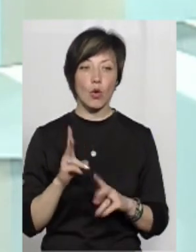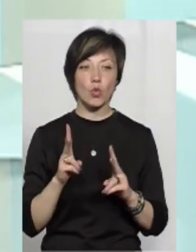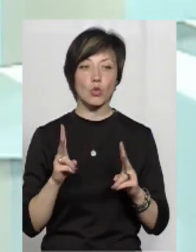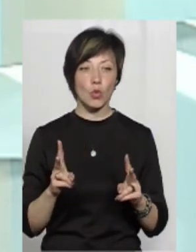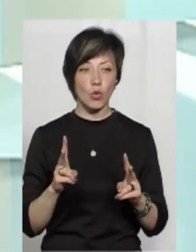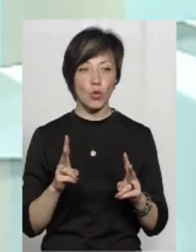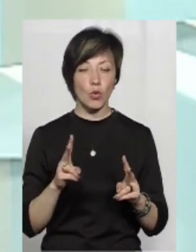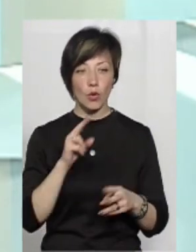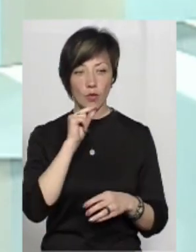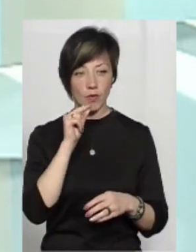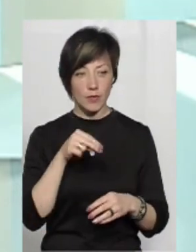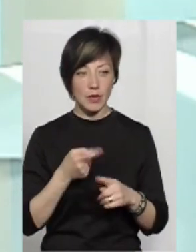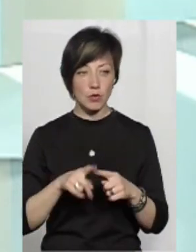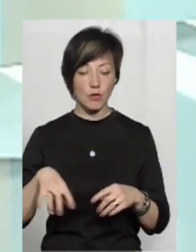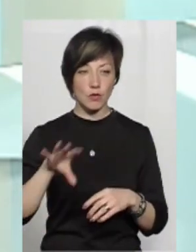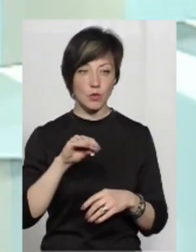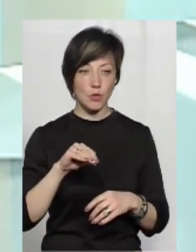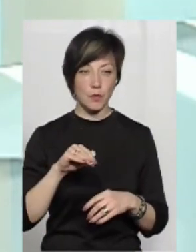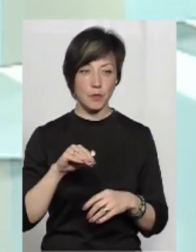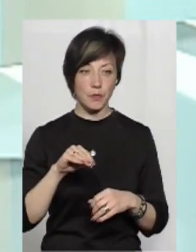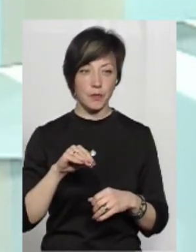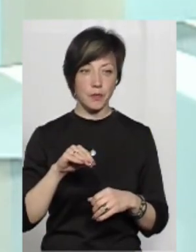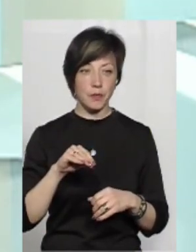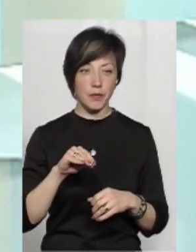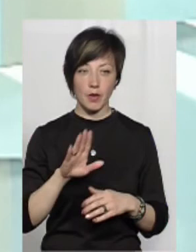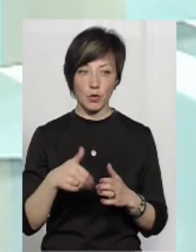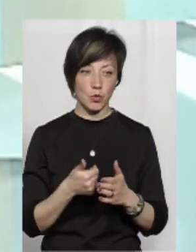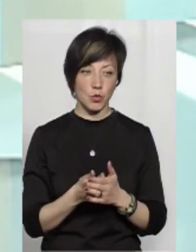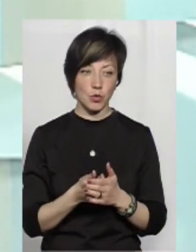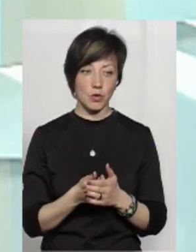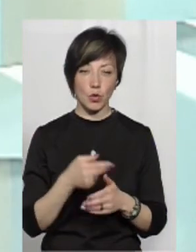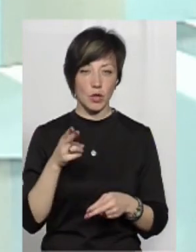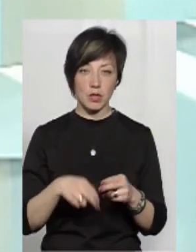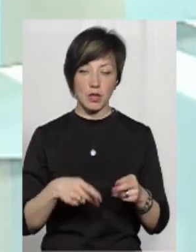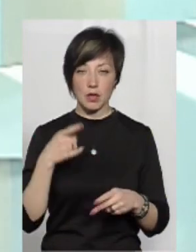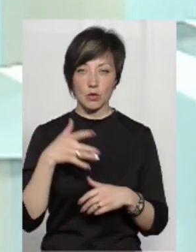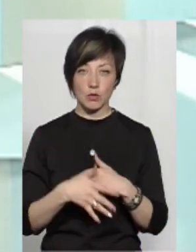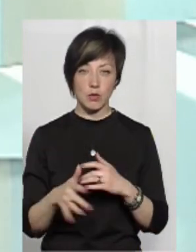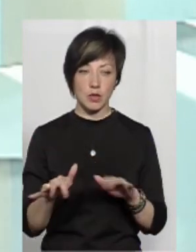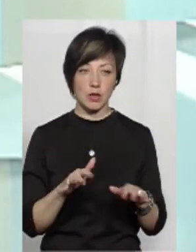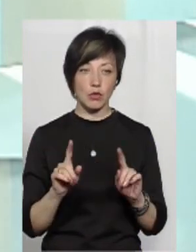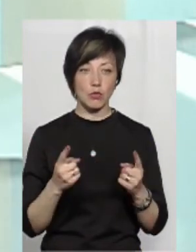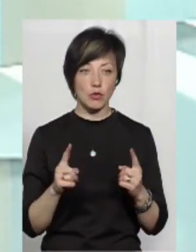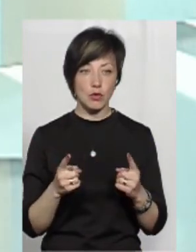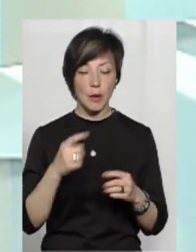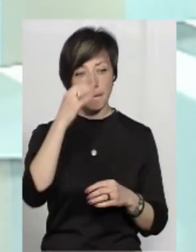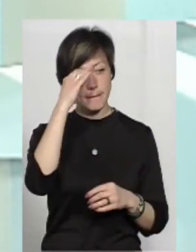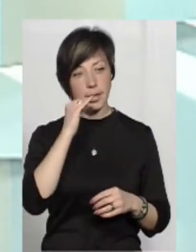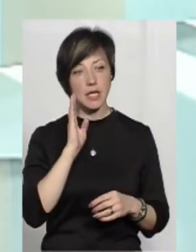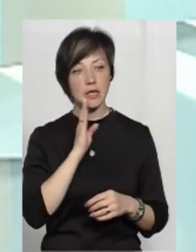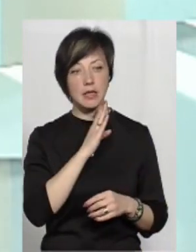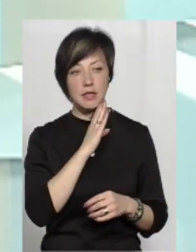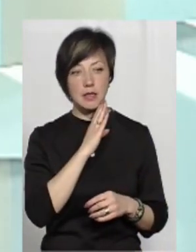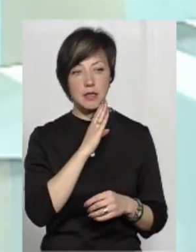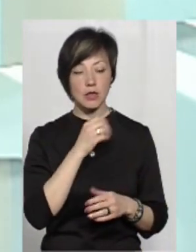хто був зачинщик цього всього, ну я так розумію, він і досі до кінця не розуміє його дії, тому що батьки